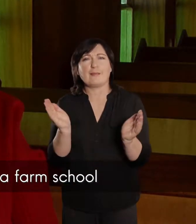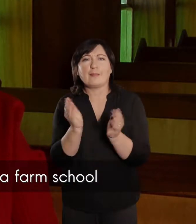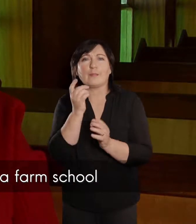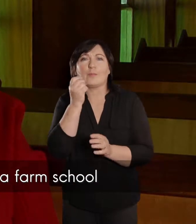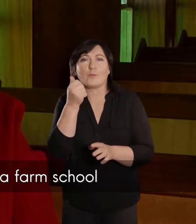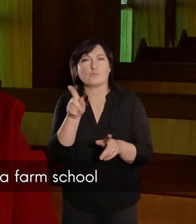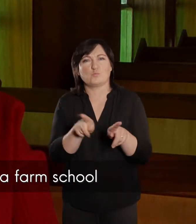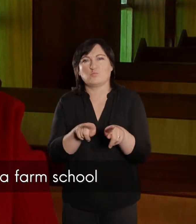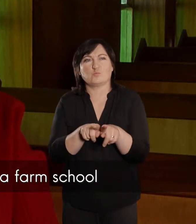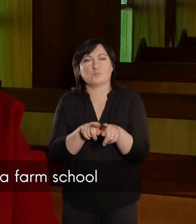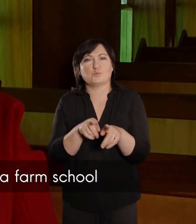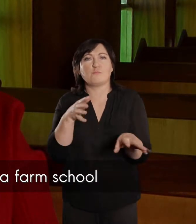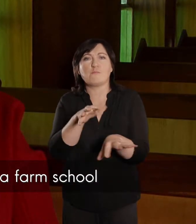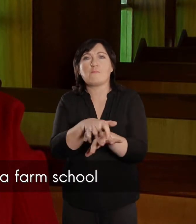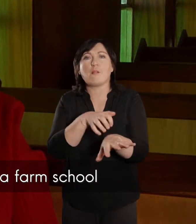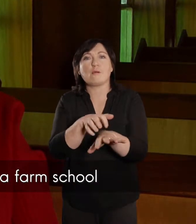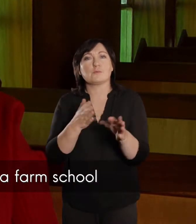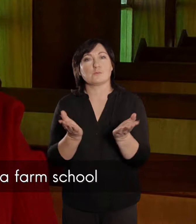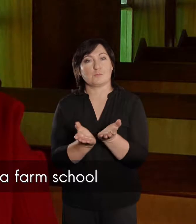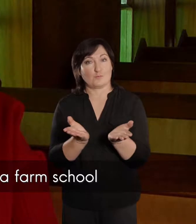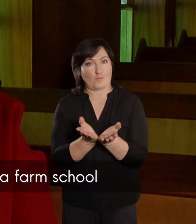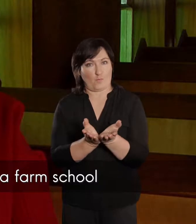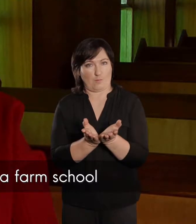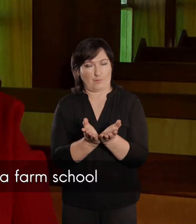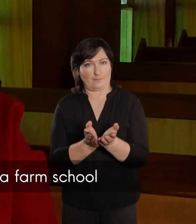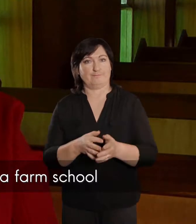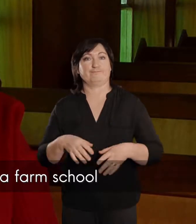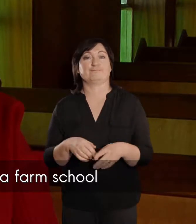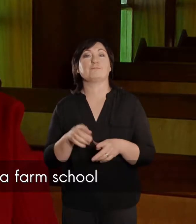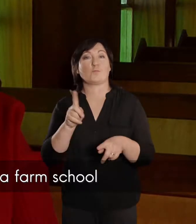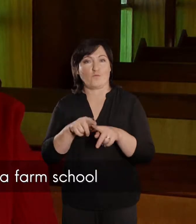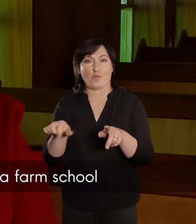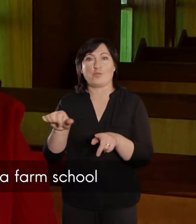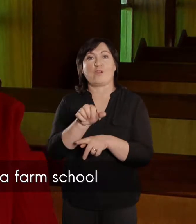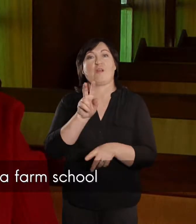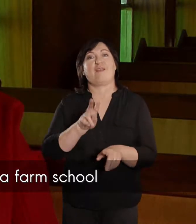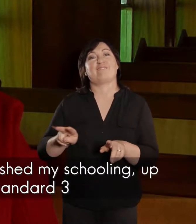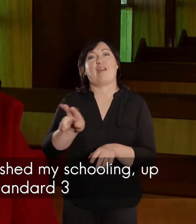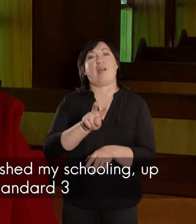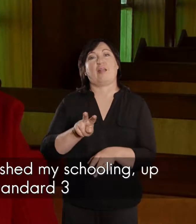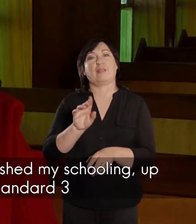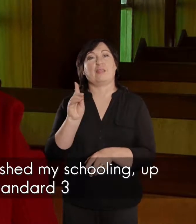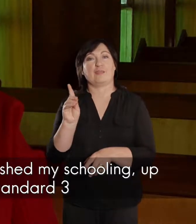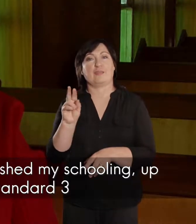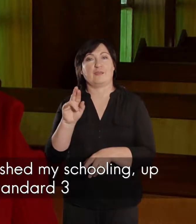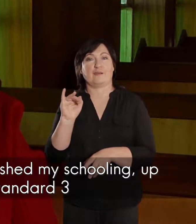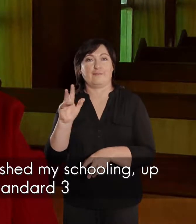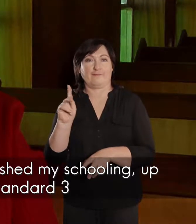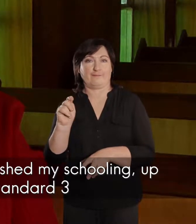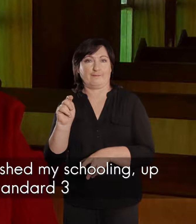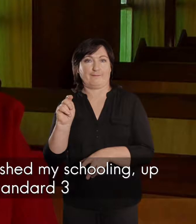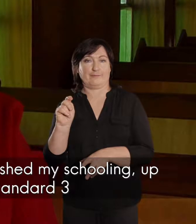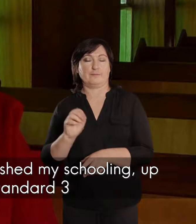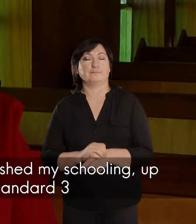School gegaan, op een klein dorpie, op een plaas schoolkie, daar vandaan, dus ons terug weer